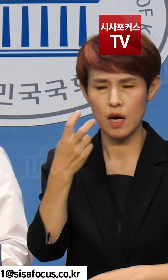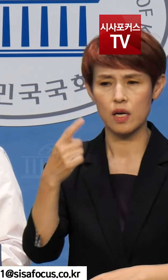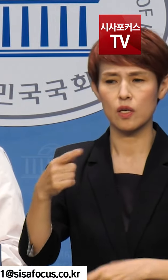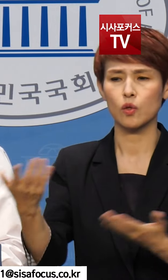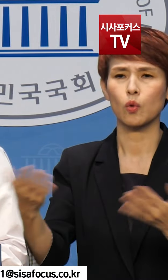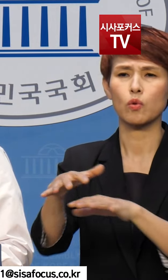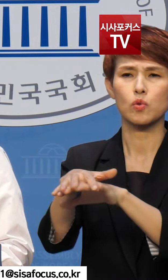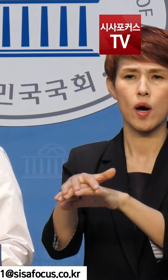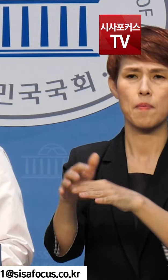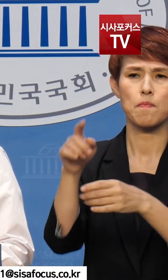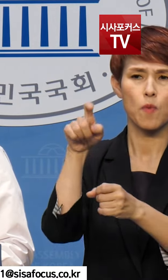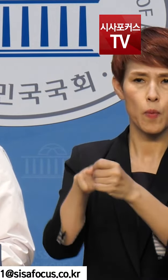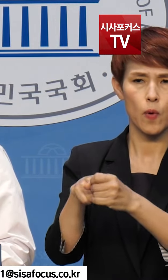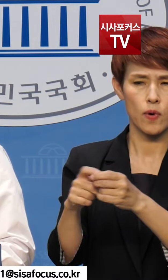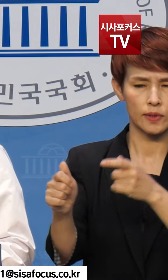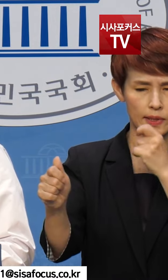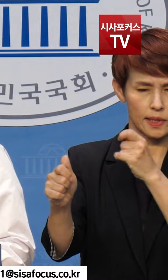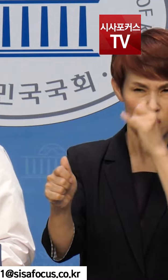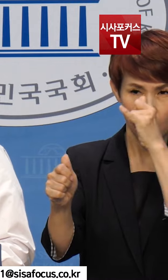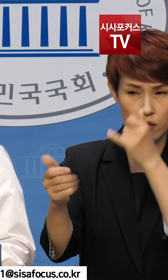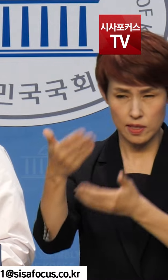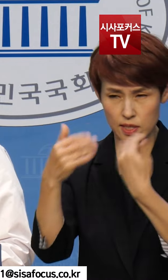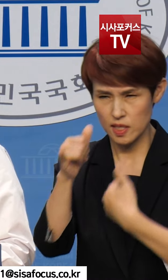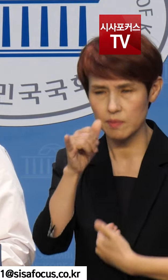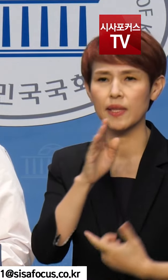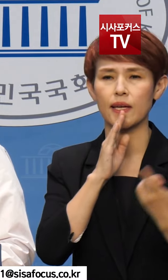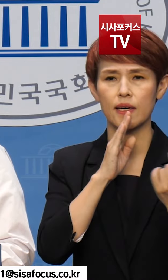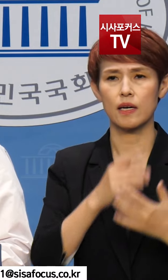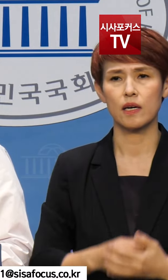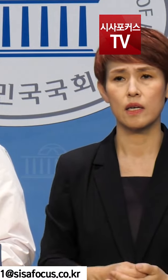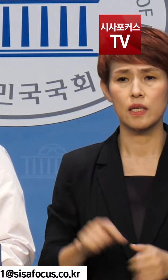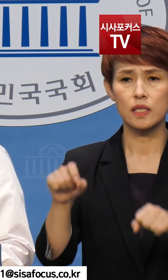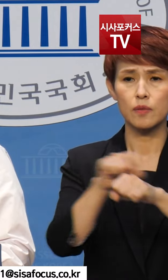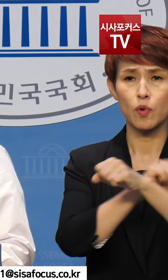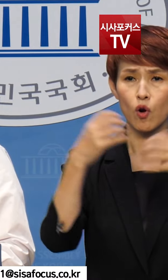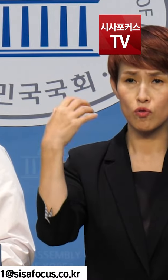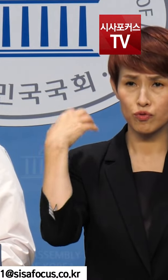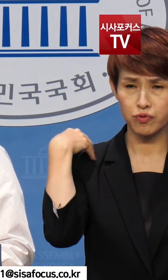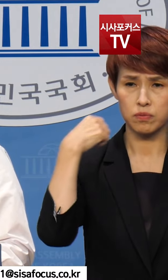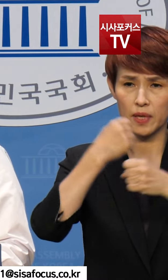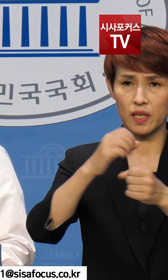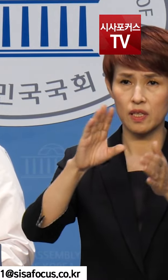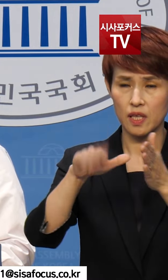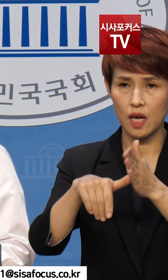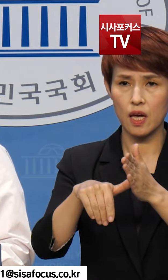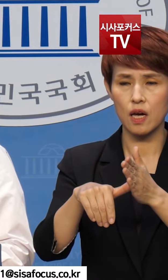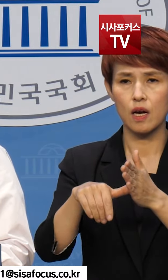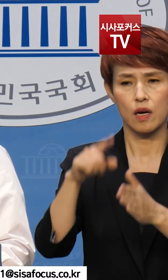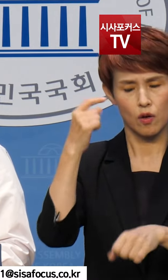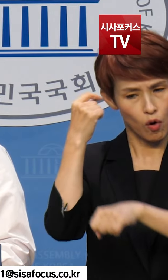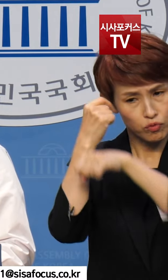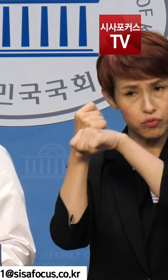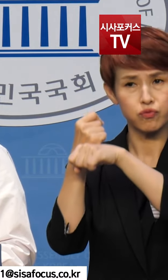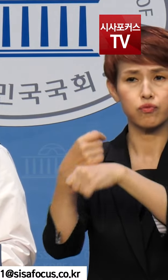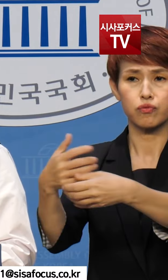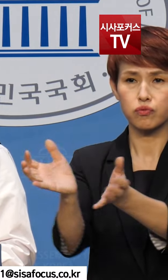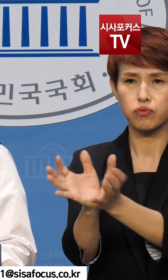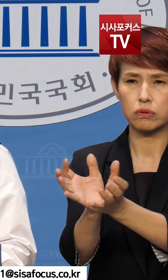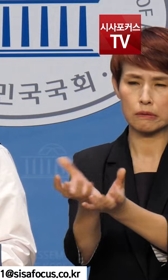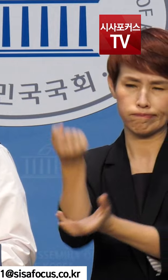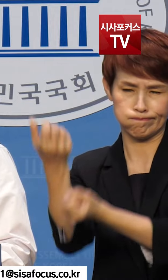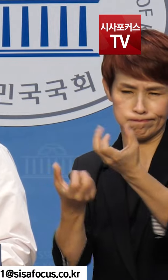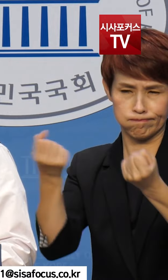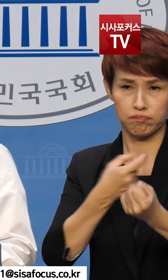목표로 했다는 것이 너무나 분명합니다. 우주항공청 특별법을 제정하면서 항우연을 분할, 해체하고 항우연을 갈갈이